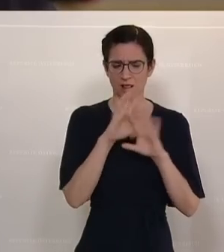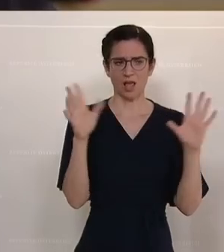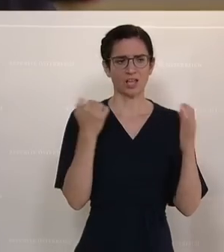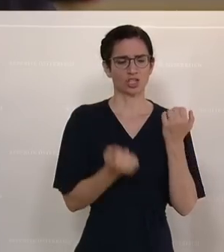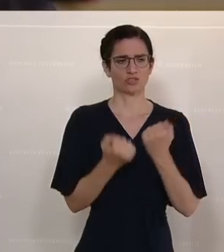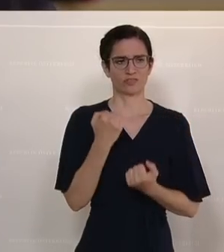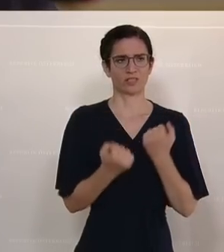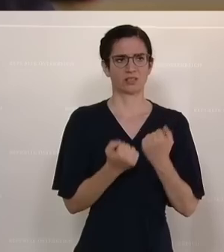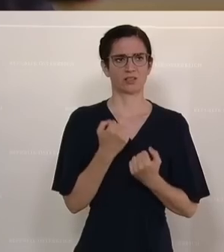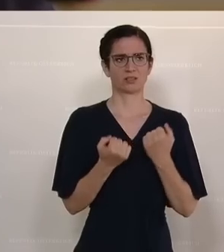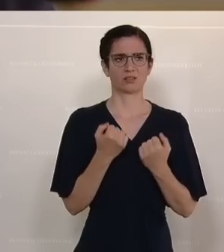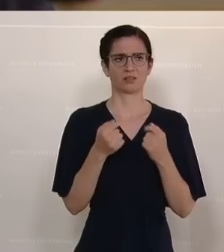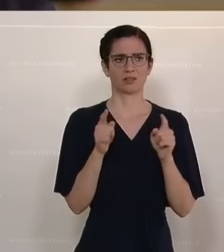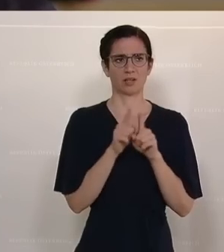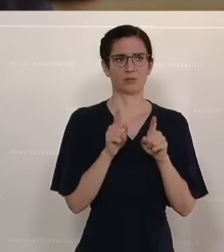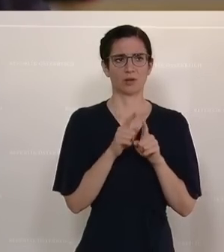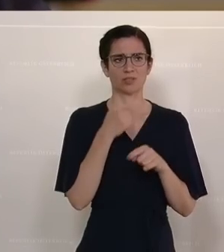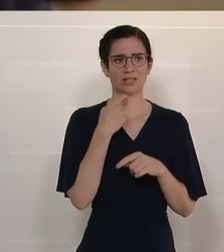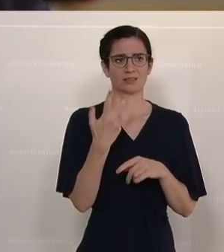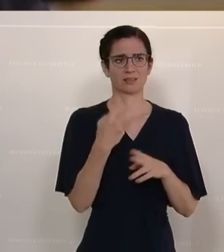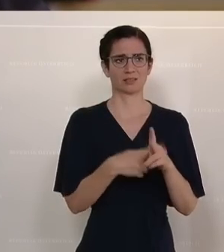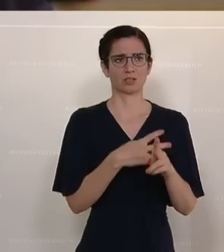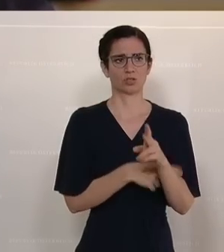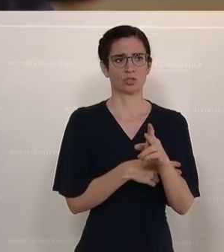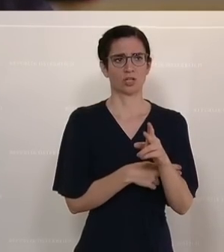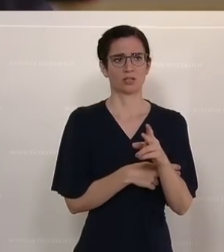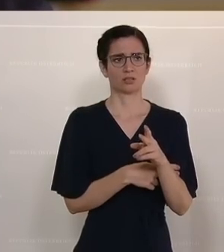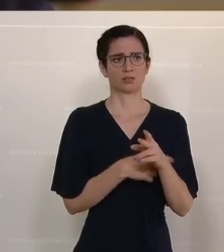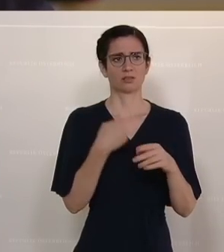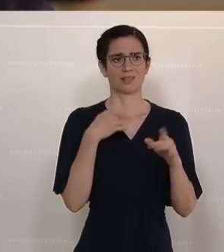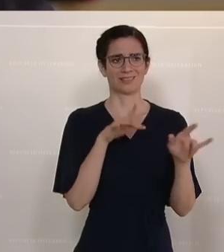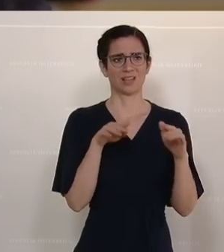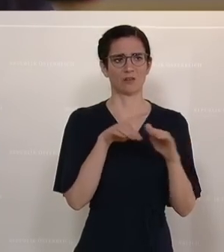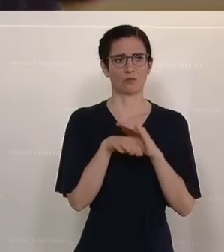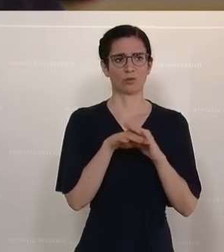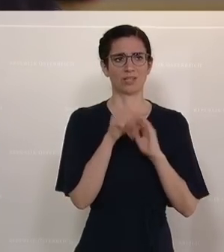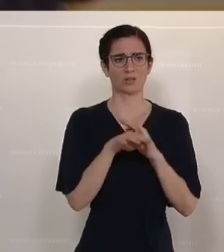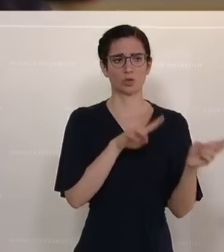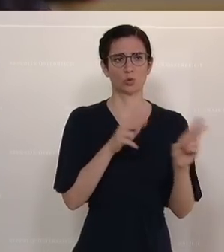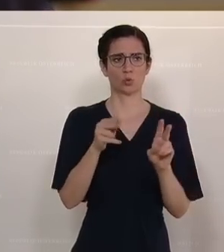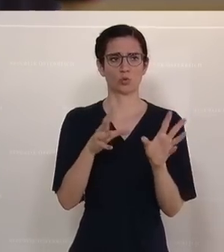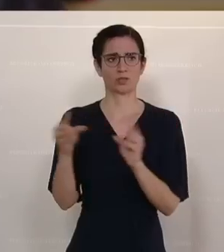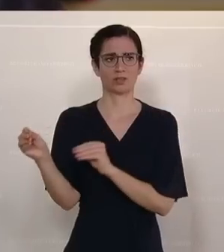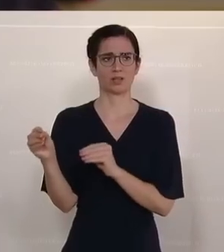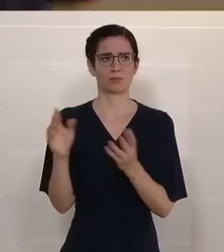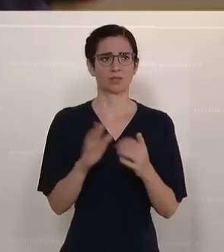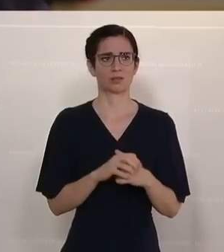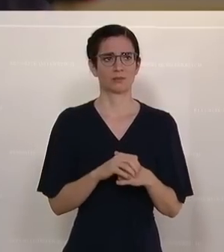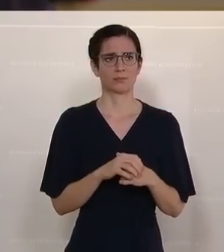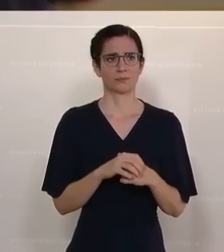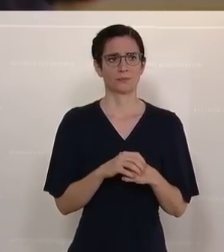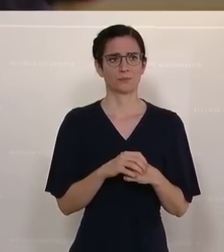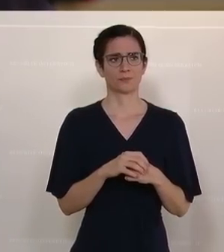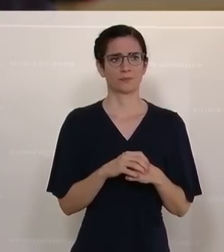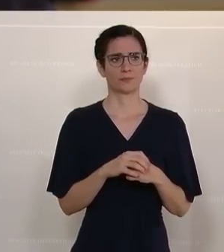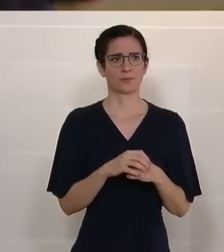schwierig, ja, aber Sie stellen auch fest, die Drittstaaten nehmen die Flüchtlinge nicht zurück. Ja, aber wo sind wir? Sie haben uns jetzt auch